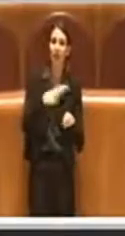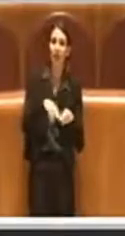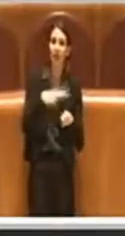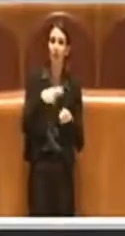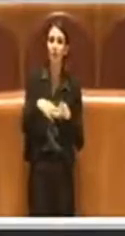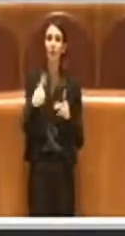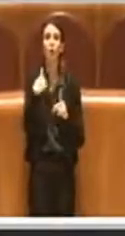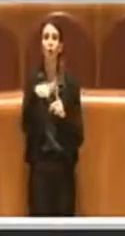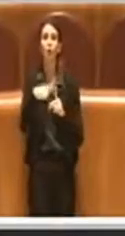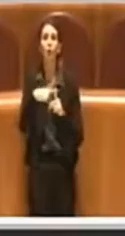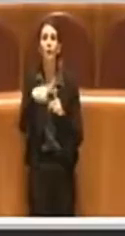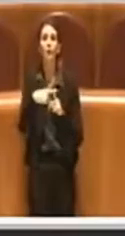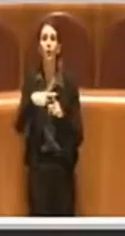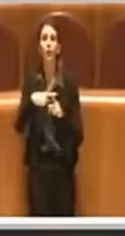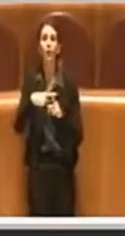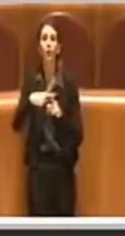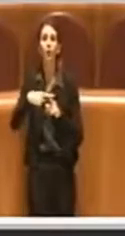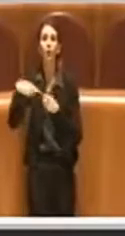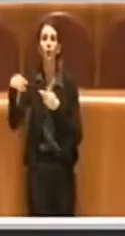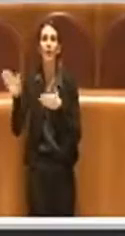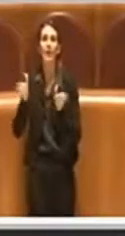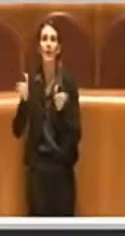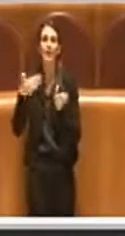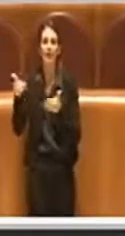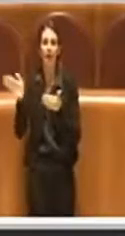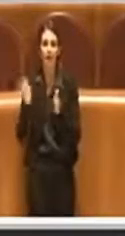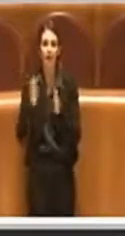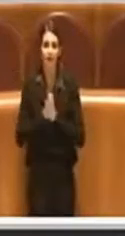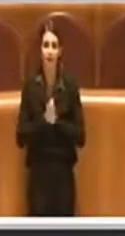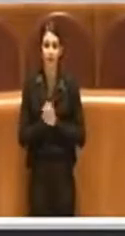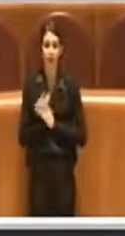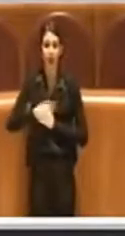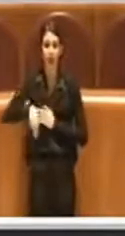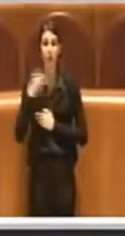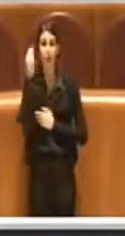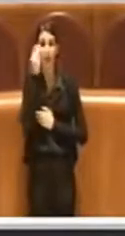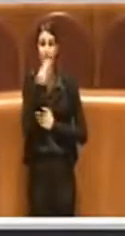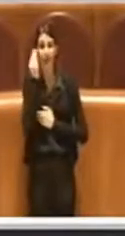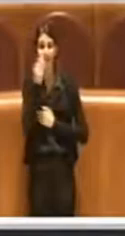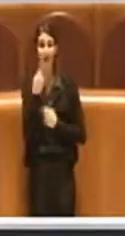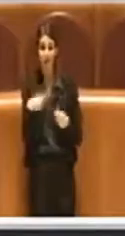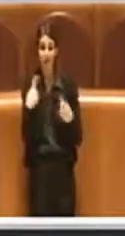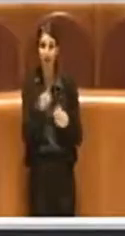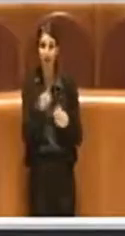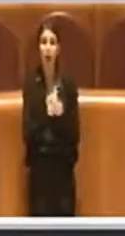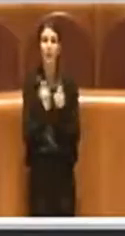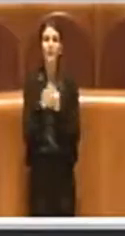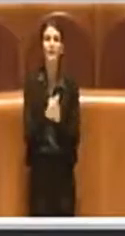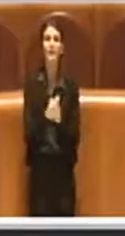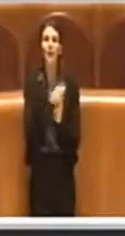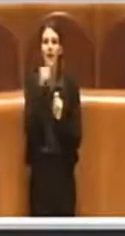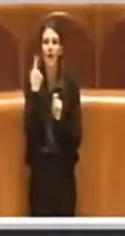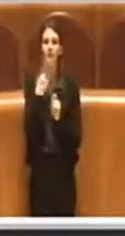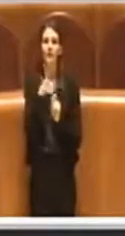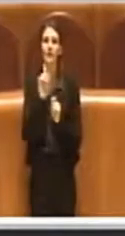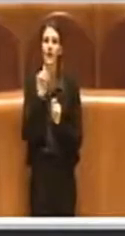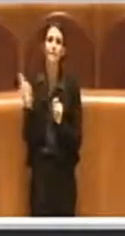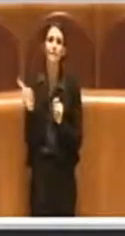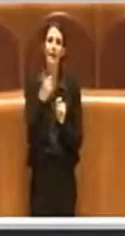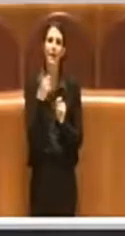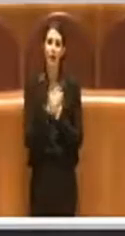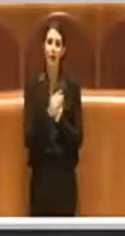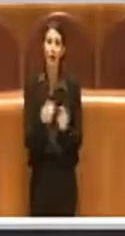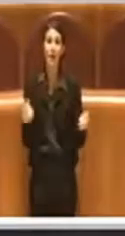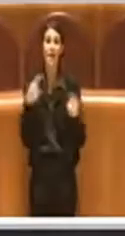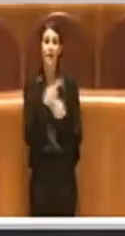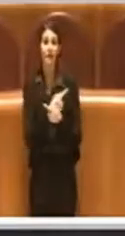frontale, quindi ci sembra un miglioramento della delibera iniziale, il parere negativo dice che le